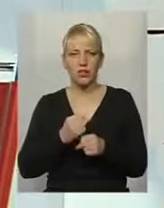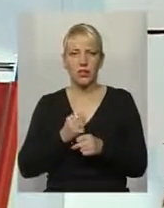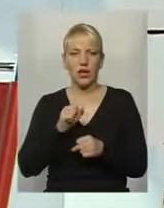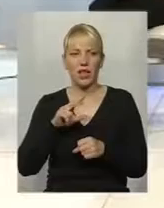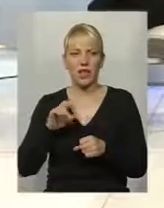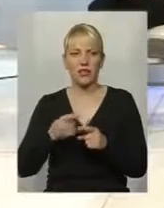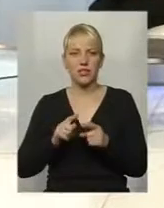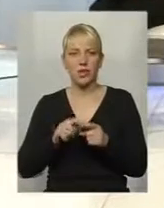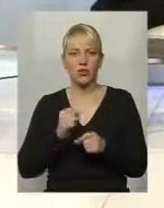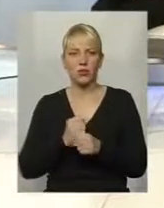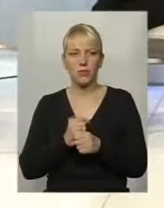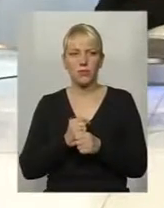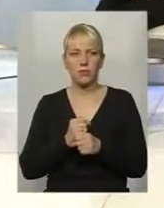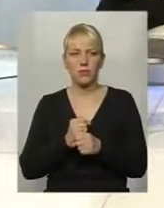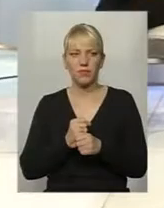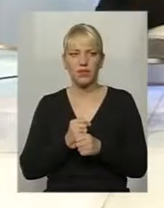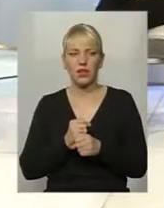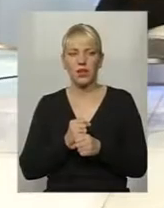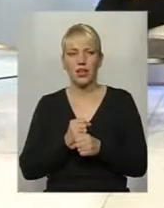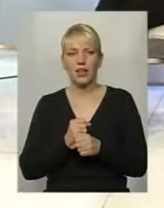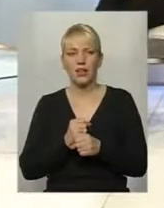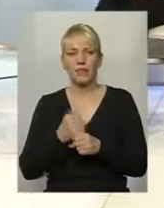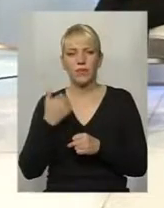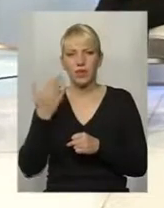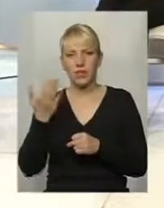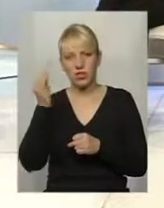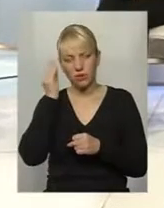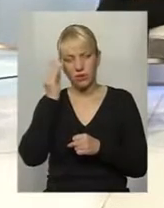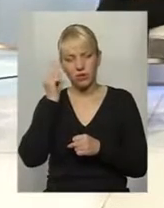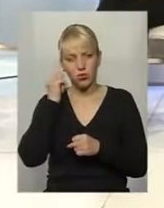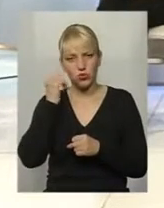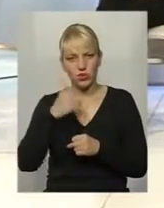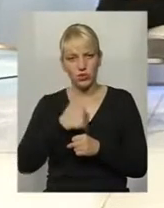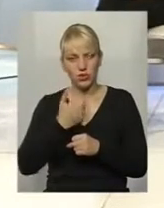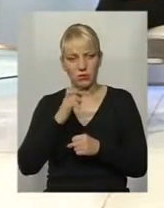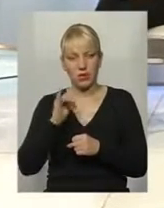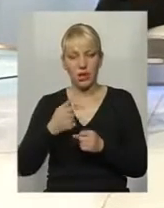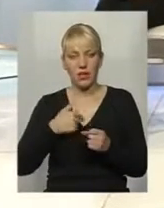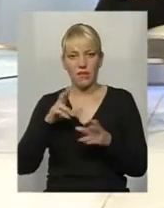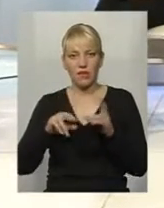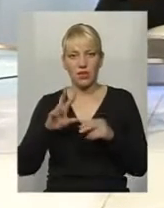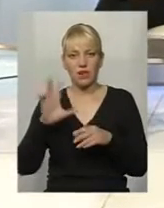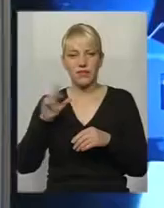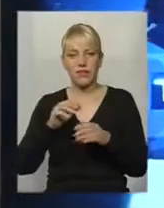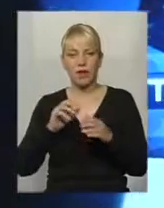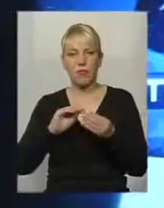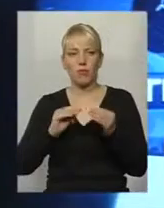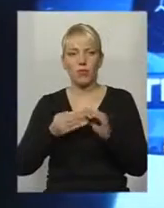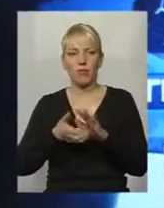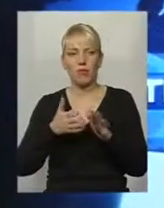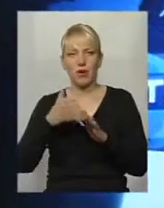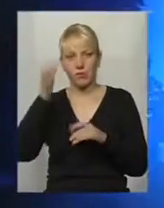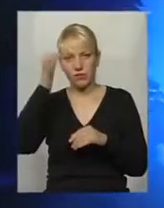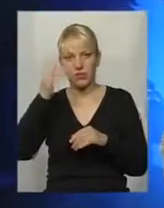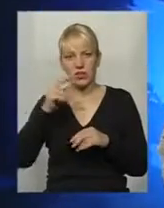разом з тим, пані Тетяна, як би хотіла ваша А я вважаю, що вся проблема в бракі освіти. Справа в тому, що